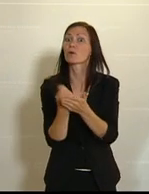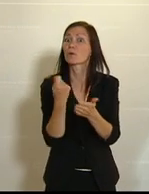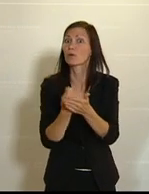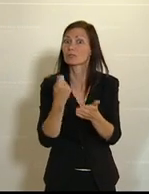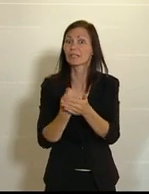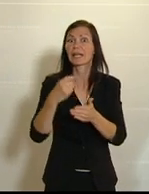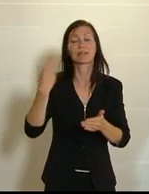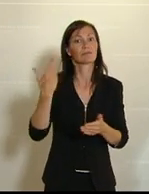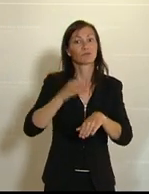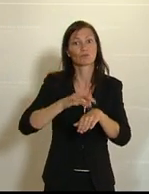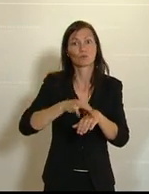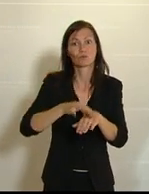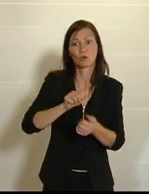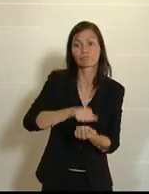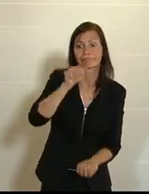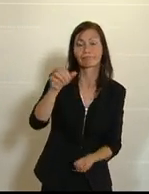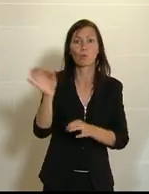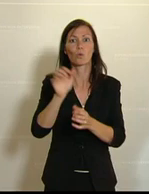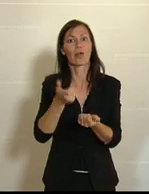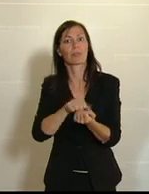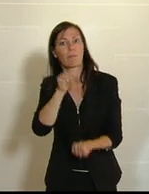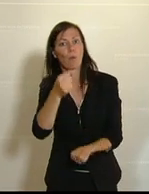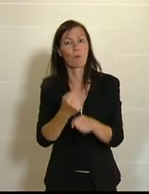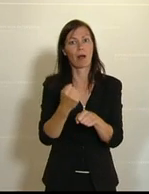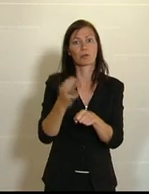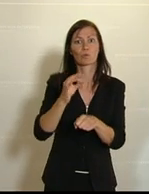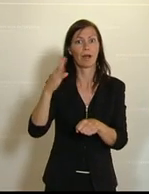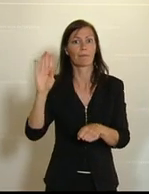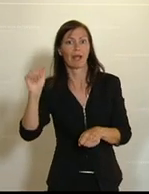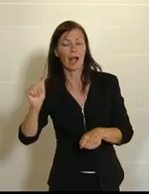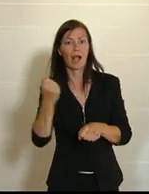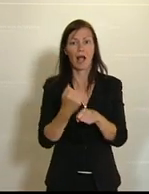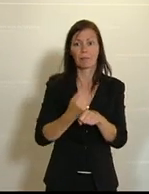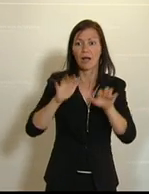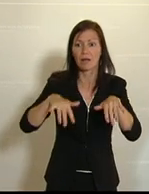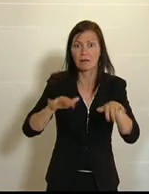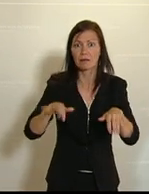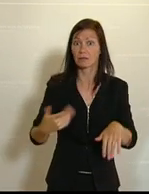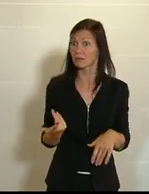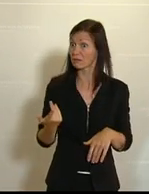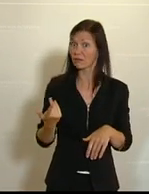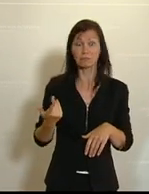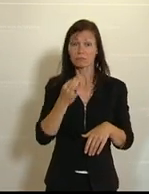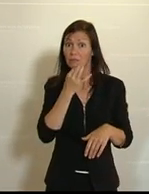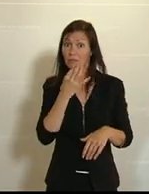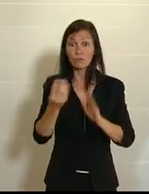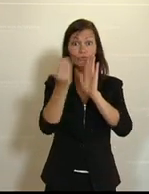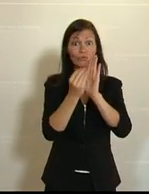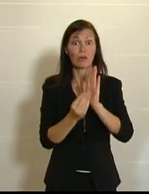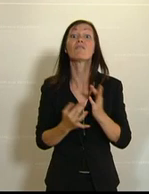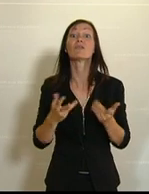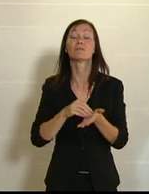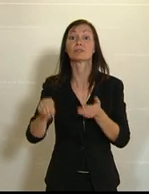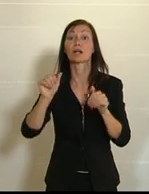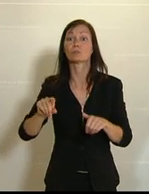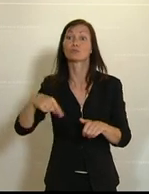Dissertation, eine Bachelorarbeit, eine Diplomarbeit kostet, ungeniert, fordern zum Betrug auf. Und letztlich